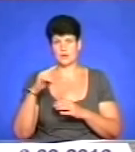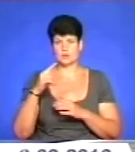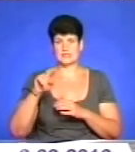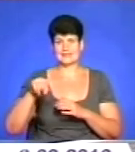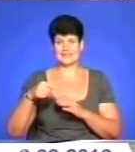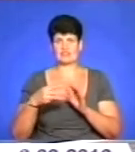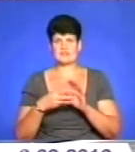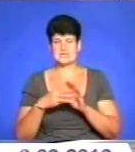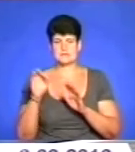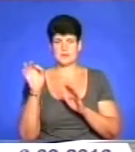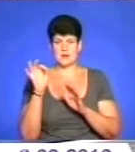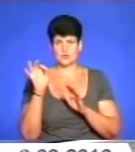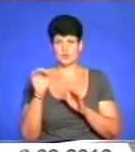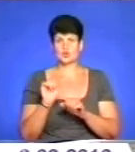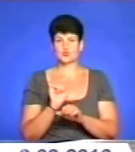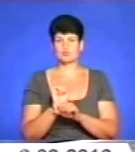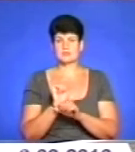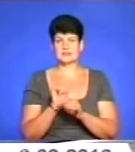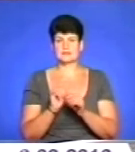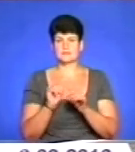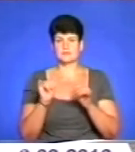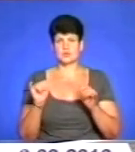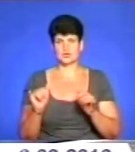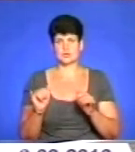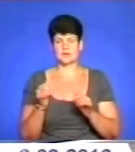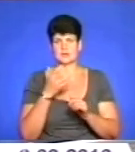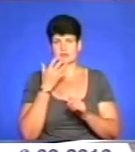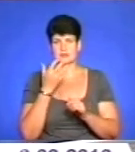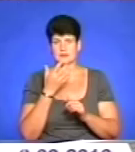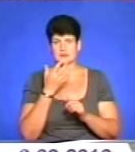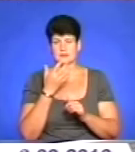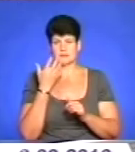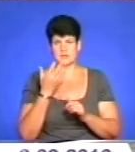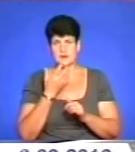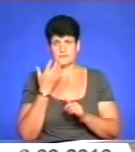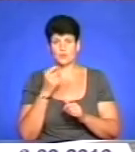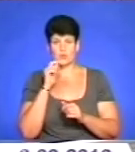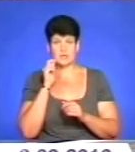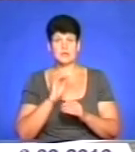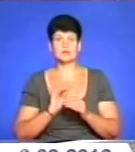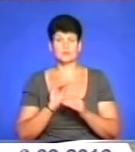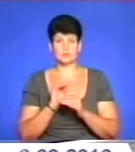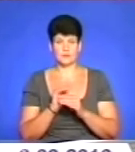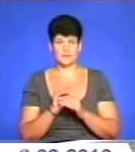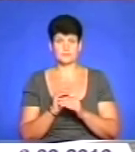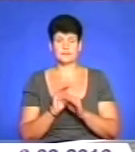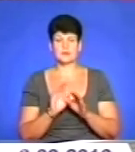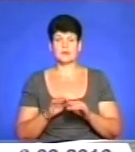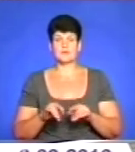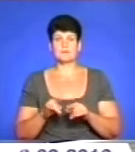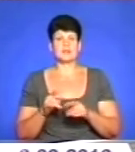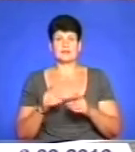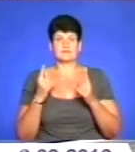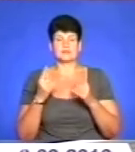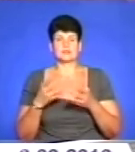градуси Цельсія. Тобто призупинити зростання глобальної температури. Тут Україна долучилася, але це знову ж глобальний процес. Ми на нього